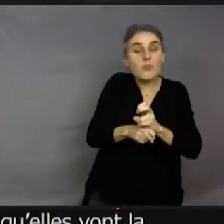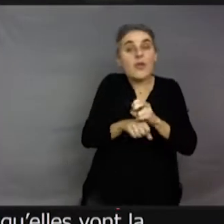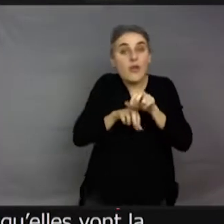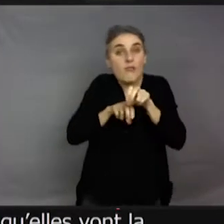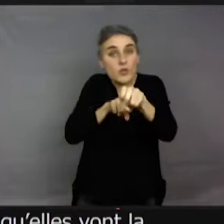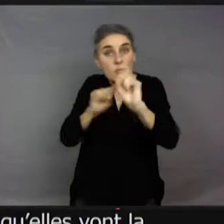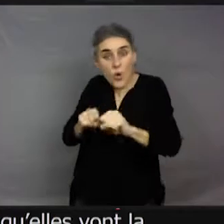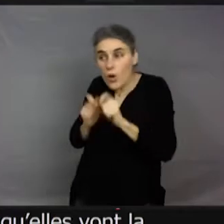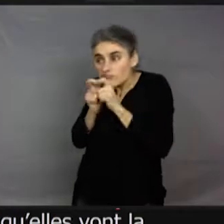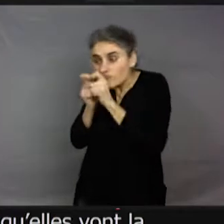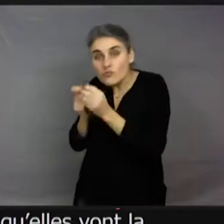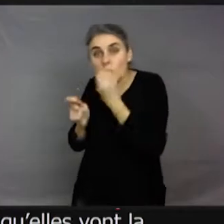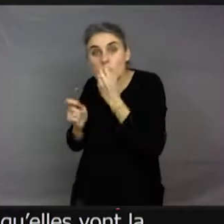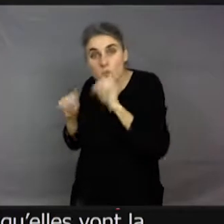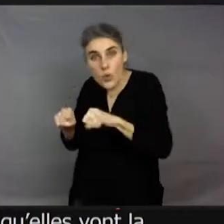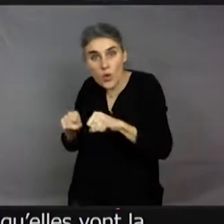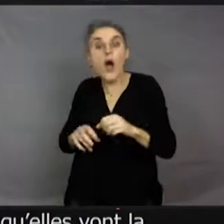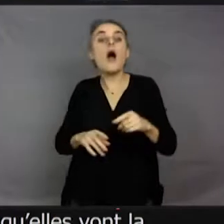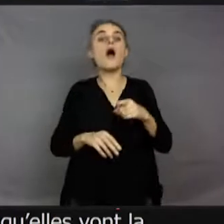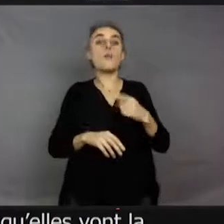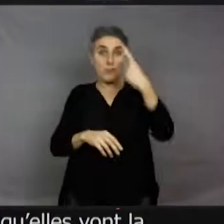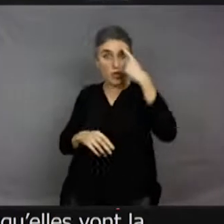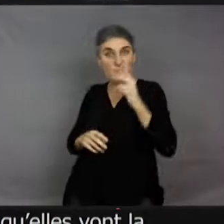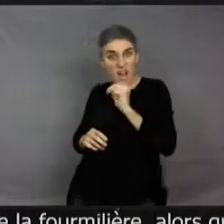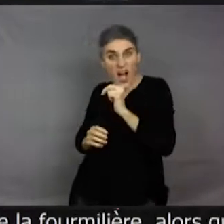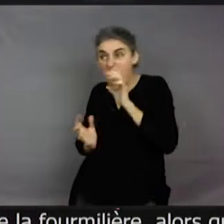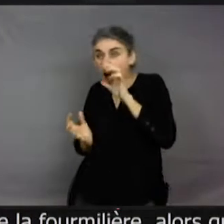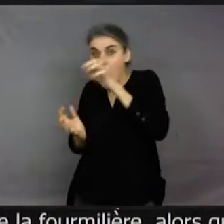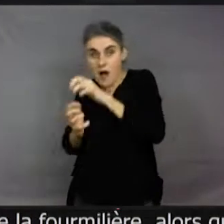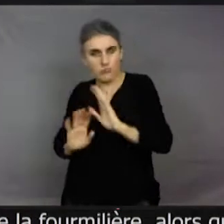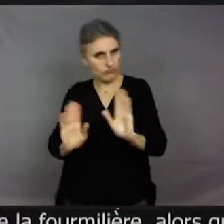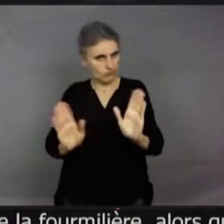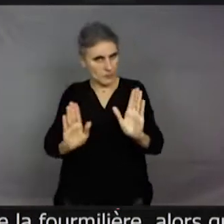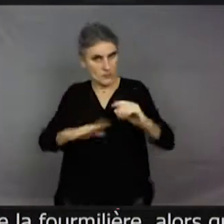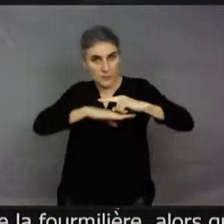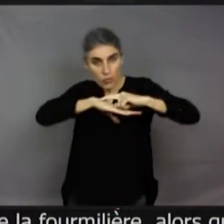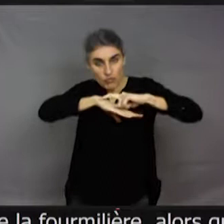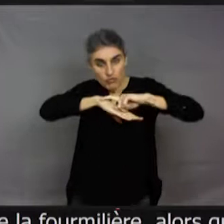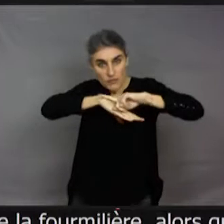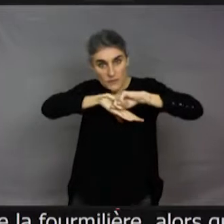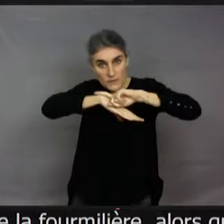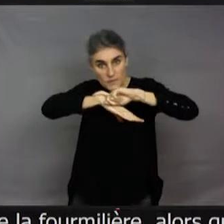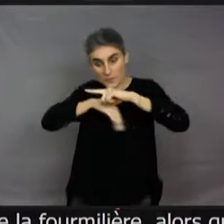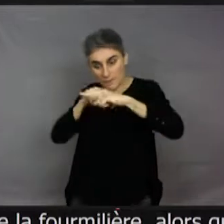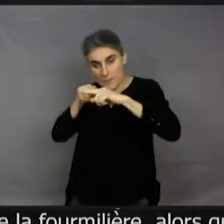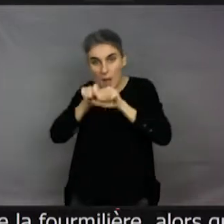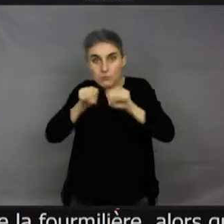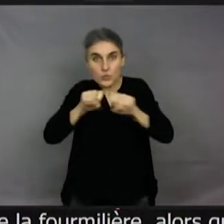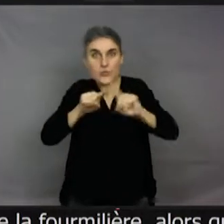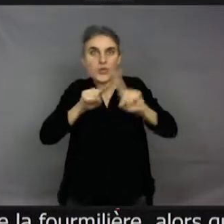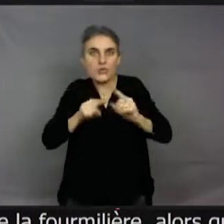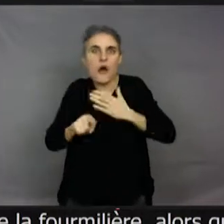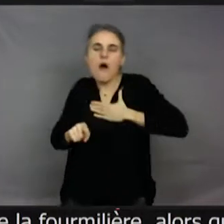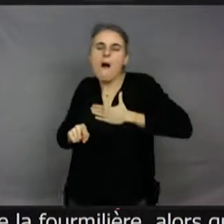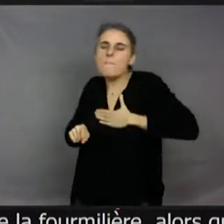oui, moi, je pensais qu'elle allait la dévorer, là, justement. Donc, pas du tout. Non, tant qu'elle est chenille et qu'elle sécrète un petit truc dont les fourmis raffolent, elles vont être